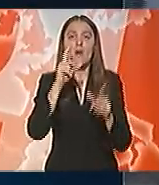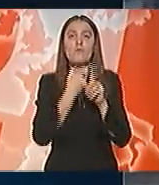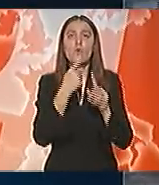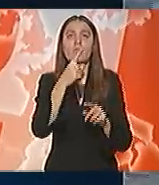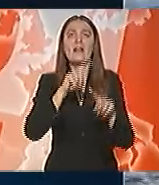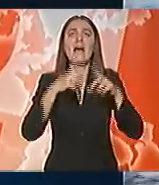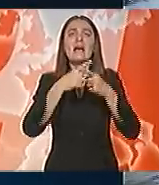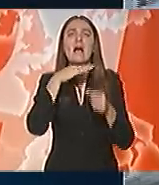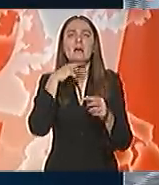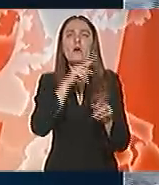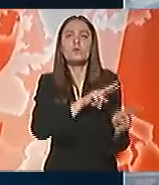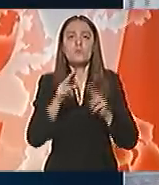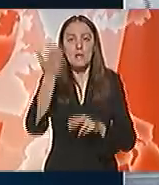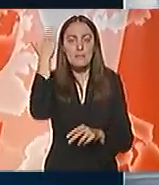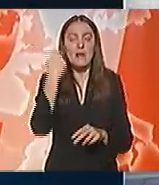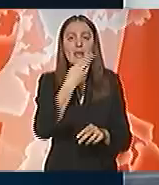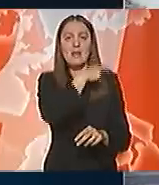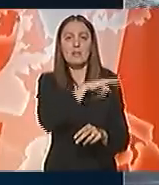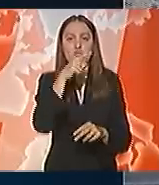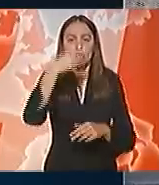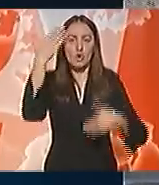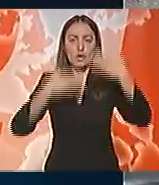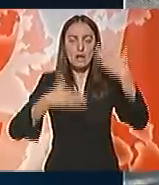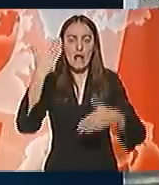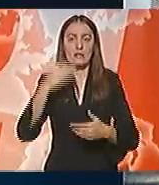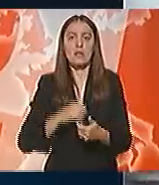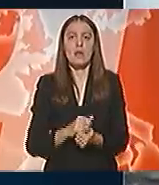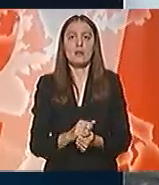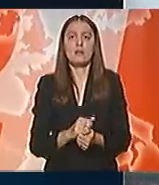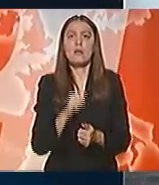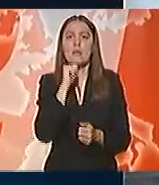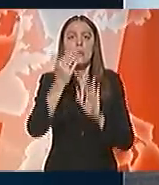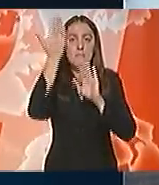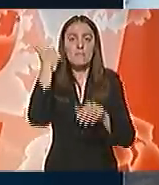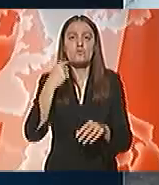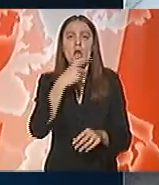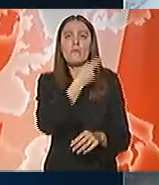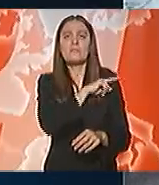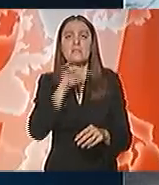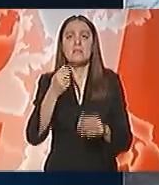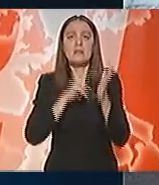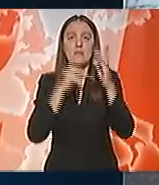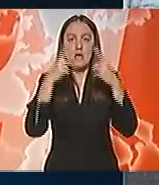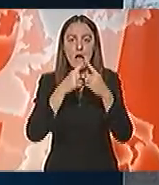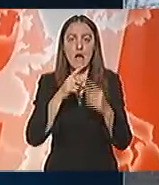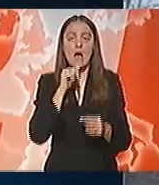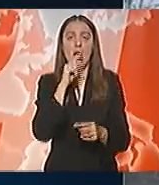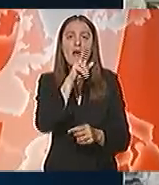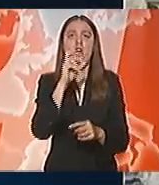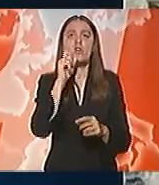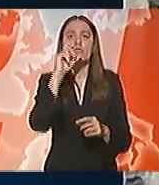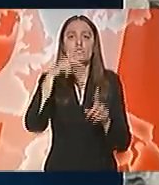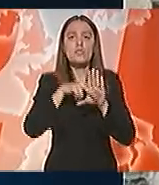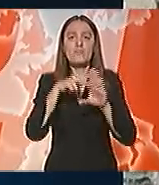tribunal osudio je nekadašnjeg gradonačanika tog grada Slavka Dokmanovića i bivše oficire JNA Mileta Mrkšića i Veselina